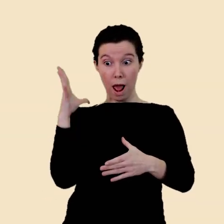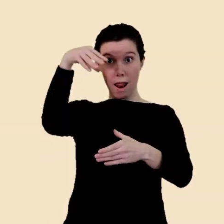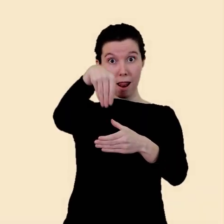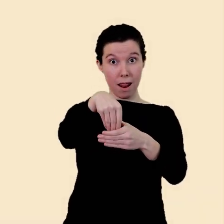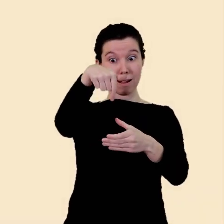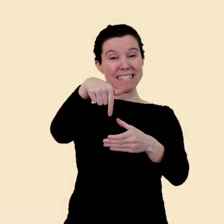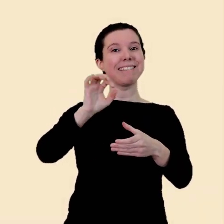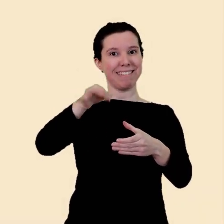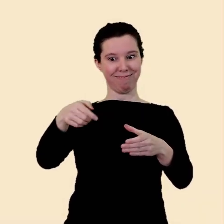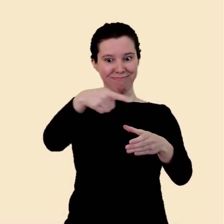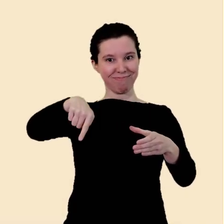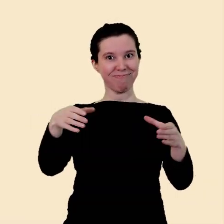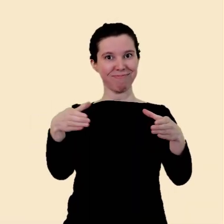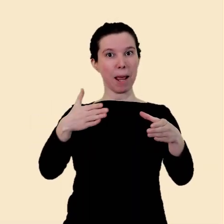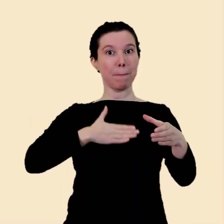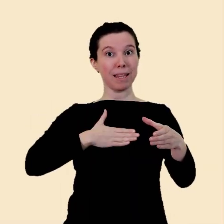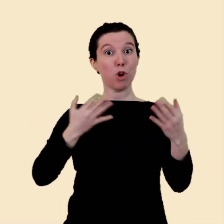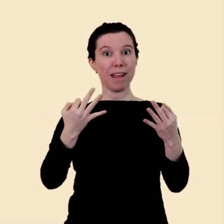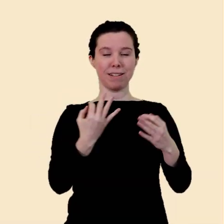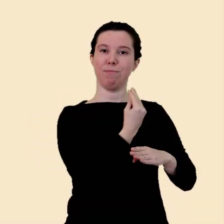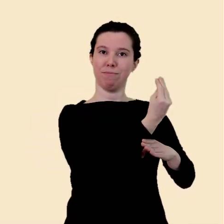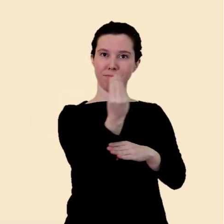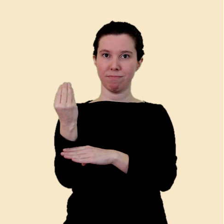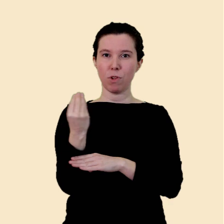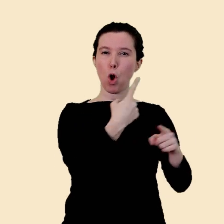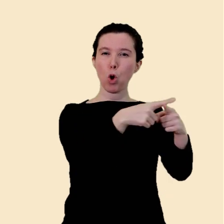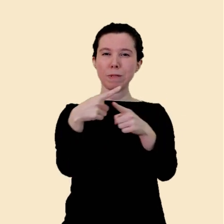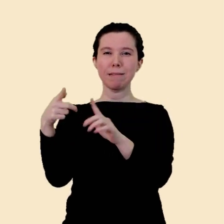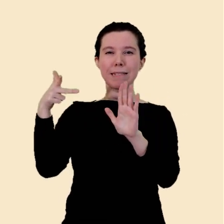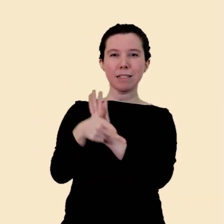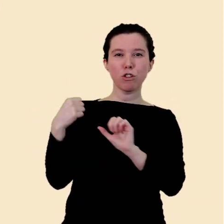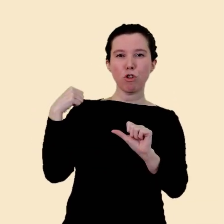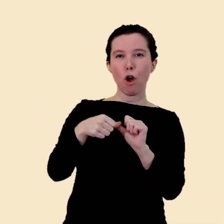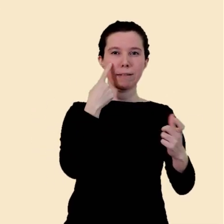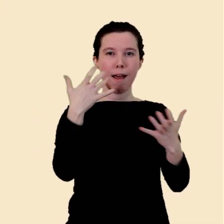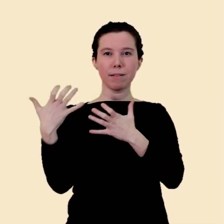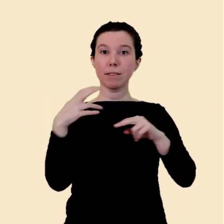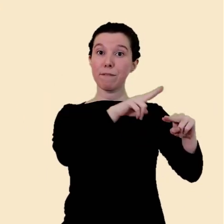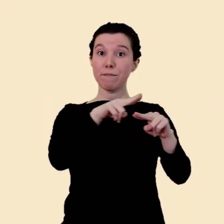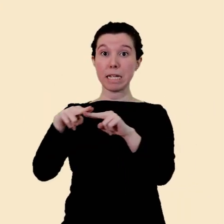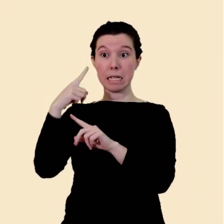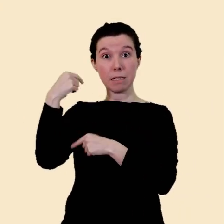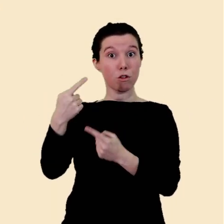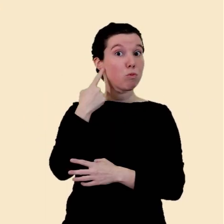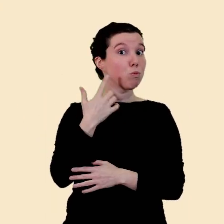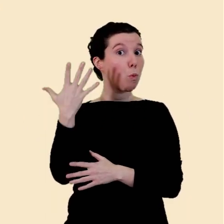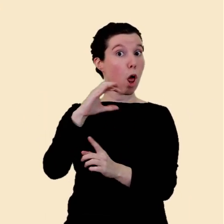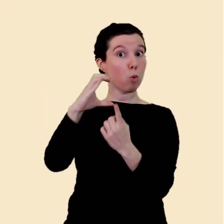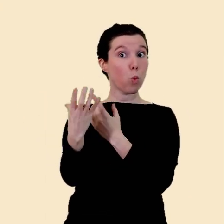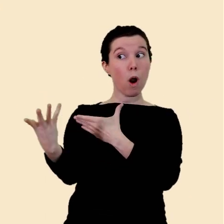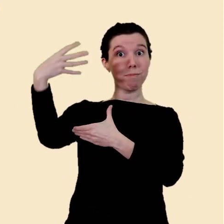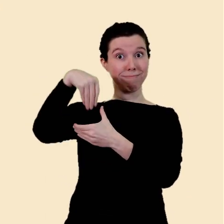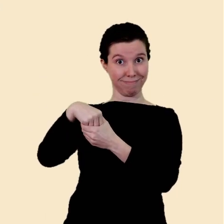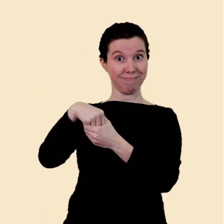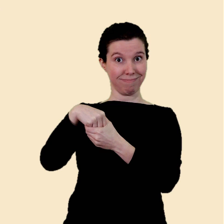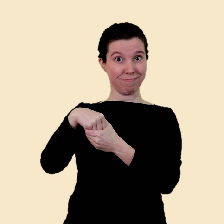cultural. Sí, el patrimoni. El conjunt de monuments, objectes històrics i artístics, festes i tradicions populars propis